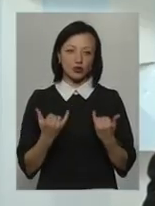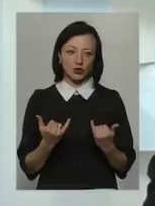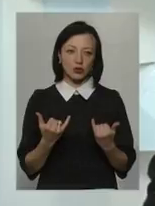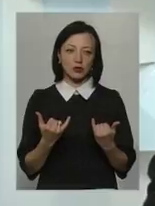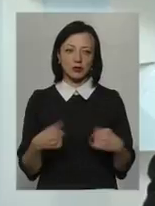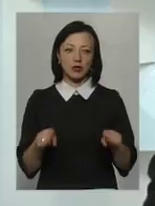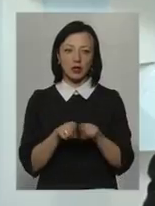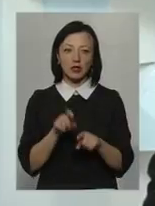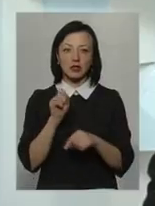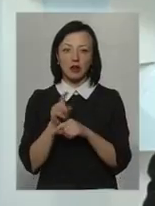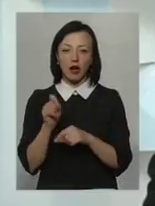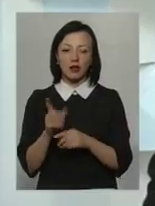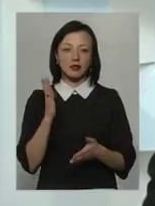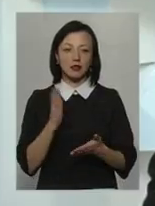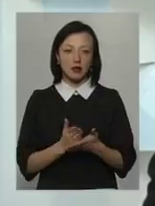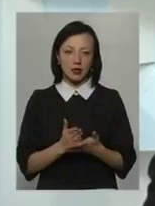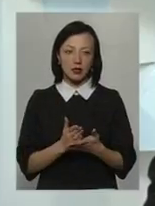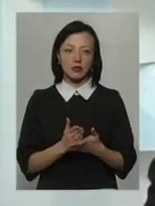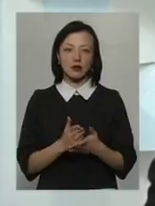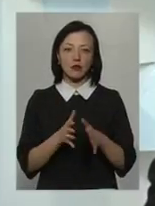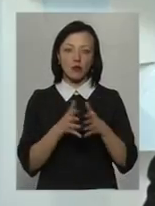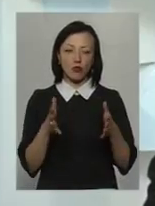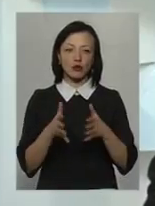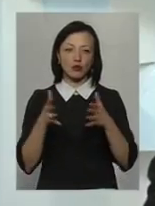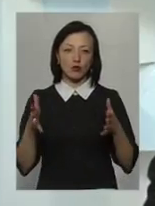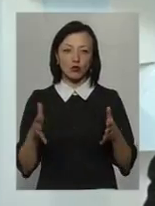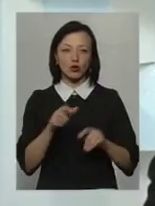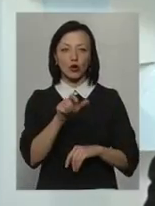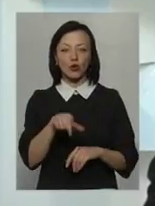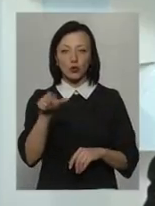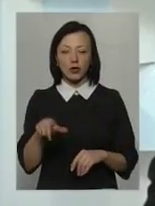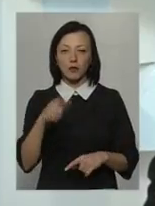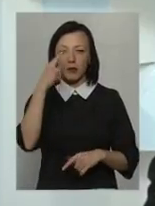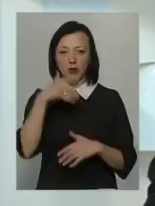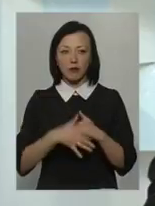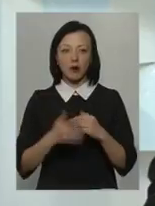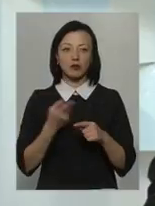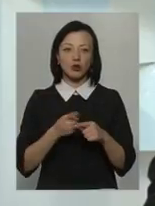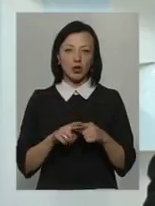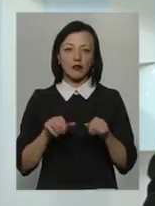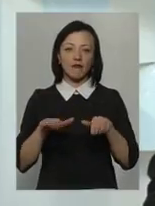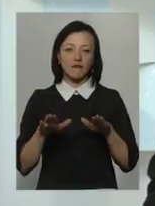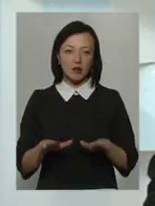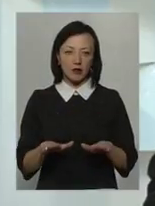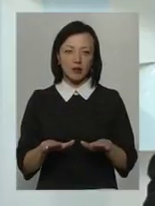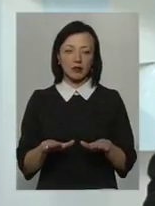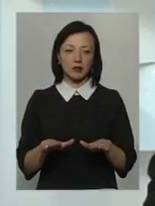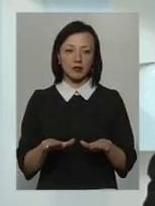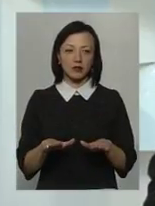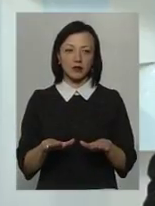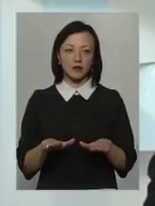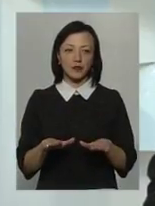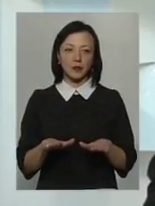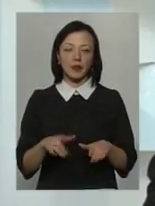такі закази є, і більше і більше людей розуміють, що це вихід, і